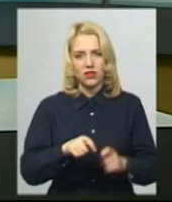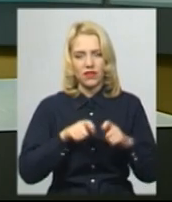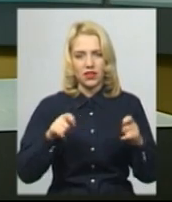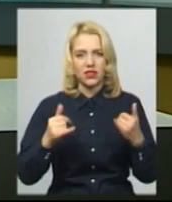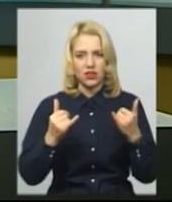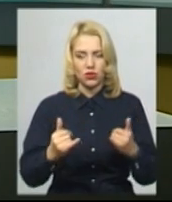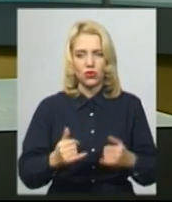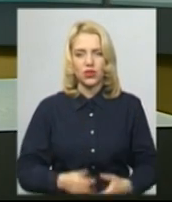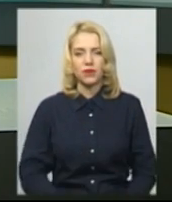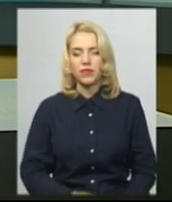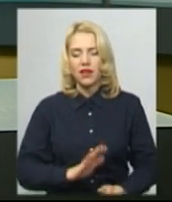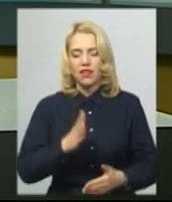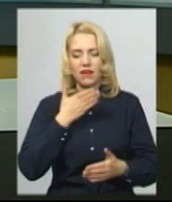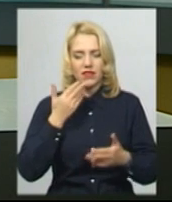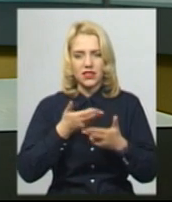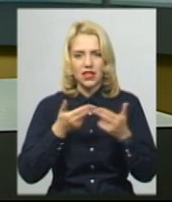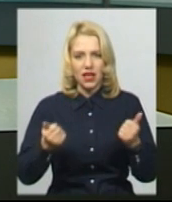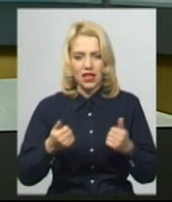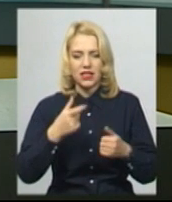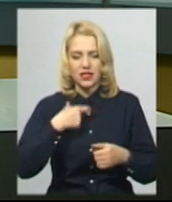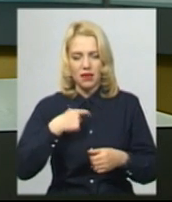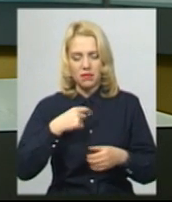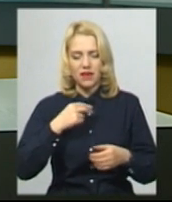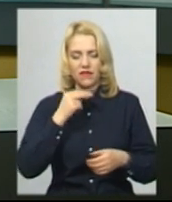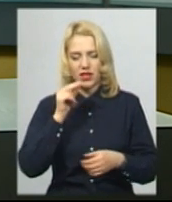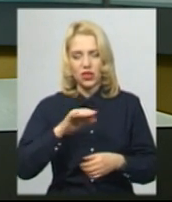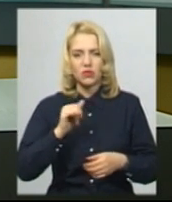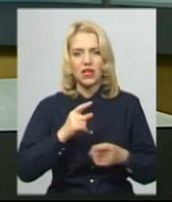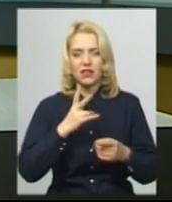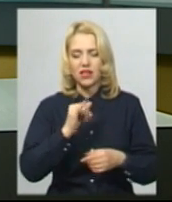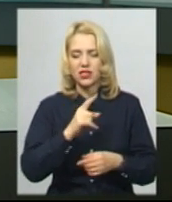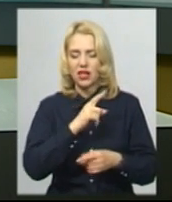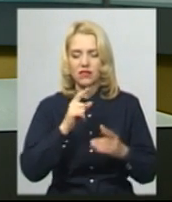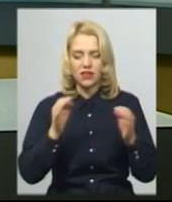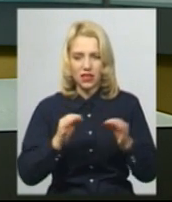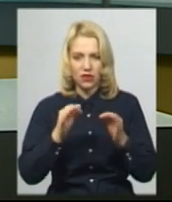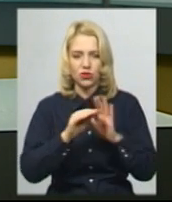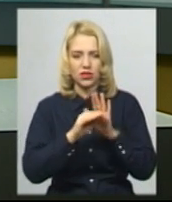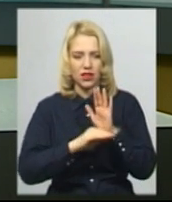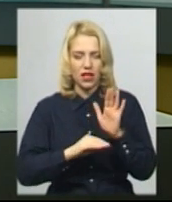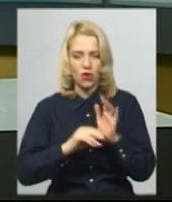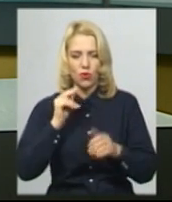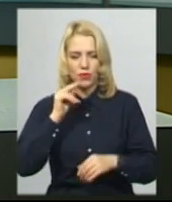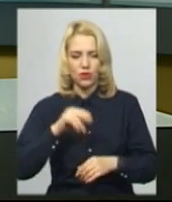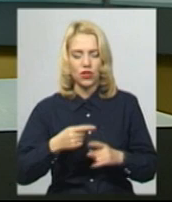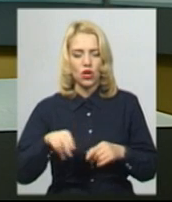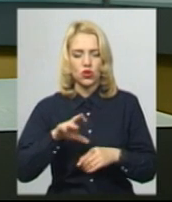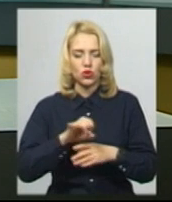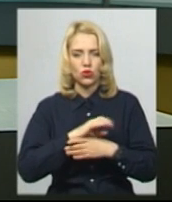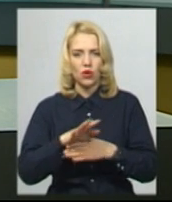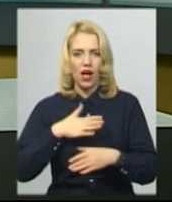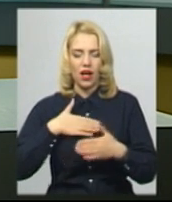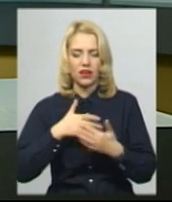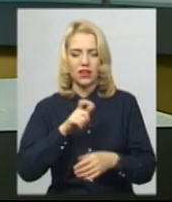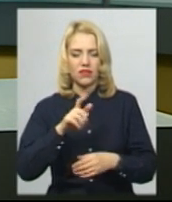Не визнає себе винним за жодною статтею обвинувачення. Про це під час сьогоднішнього судового засідання щодо розстрілу активістів